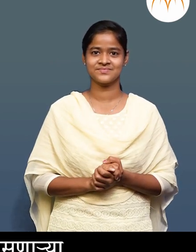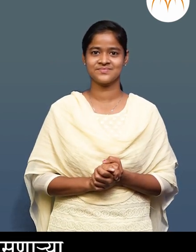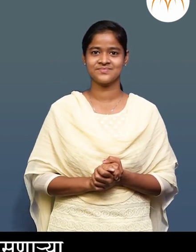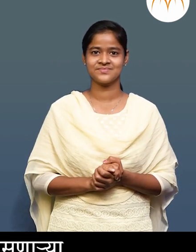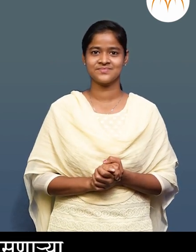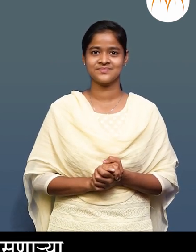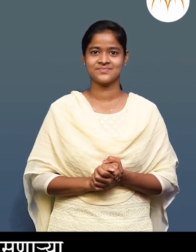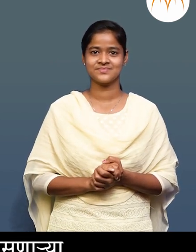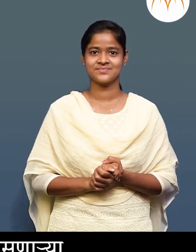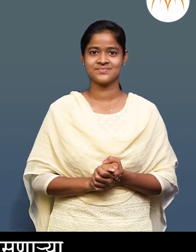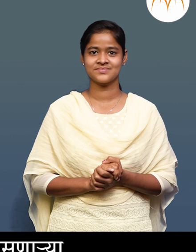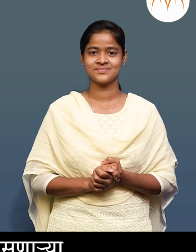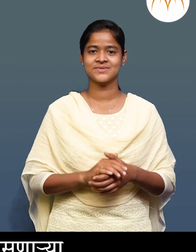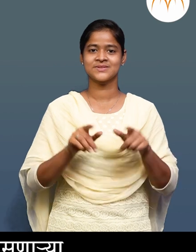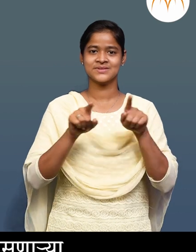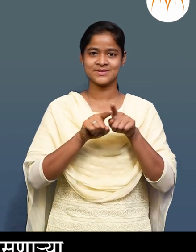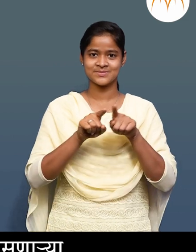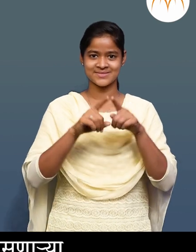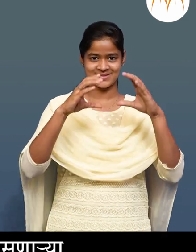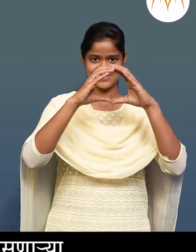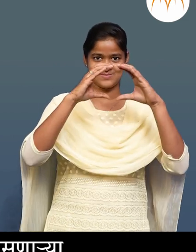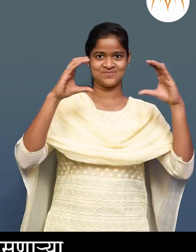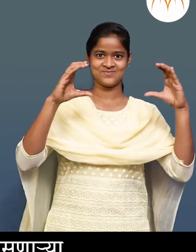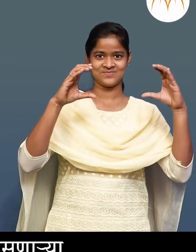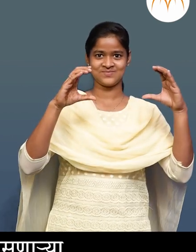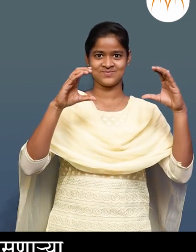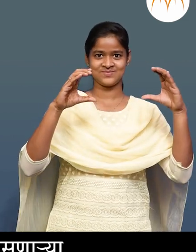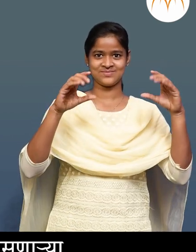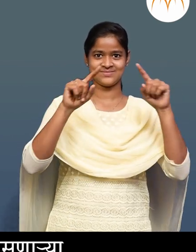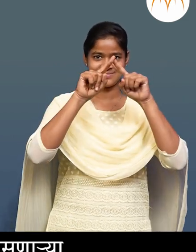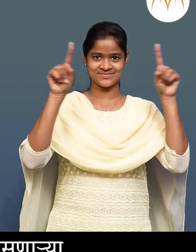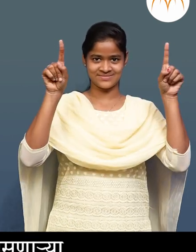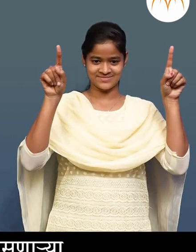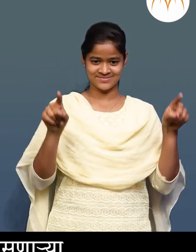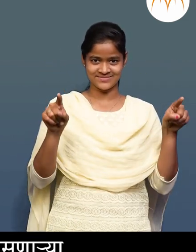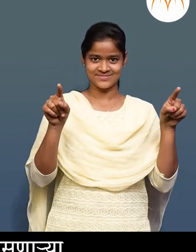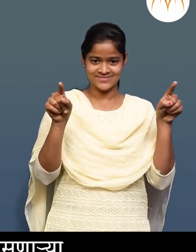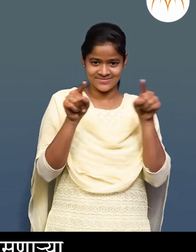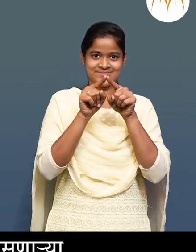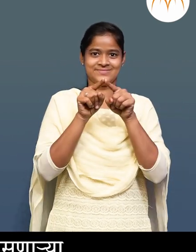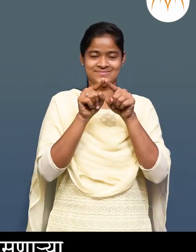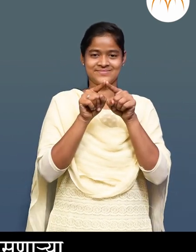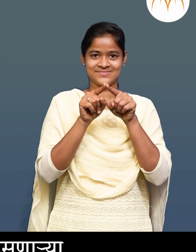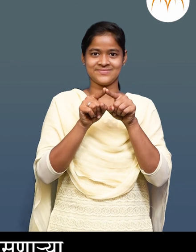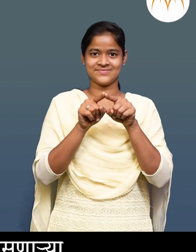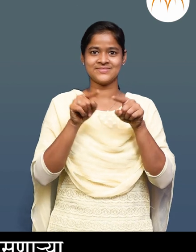चारही बाजु सार्ख्या समान असनारे अकृतिला चवरस असे मन्ताद